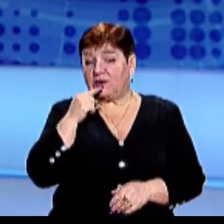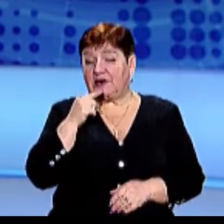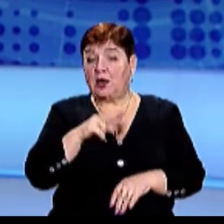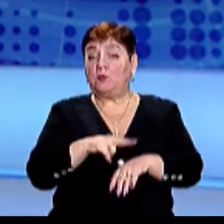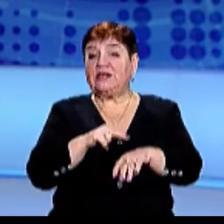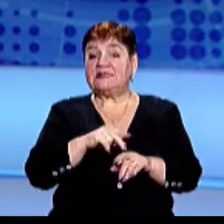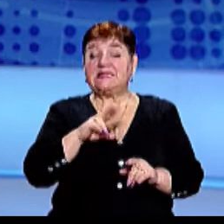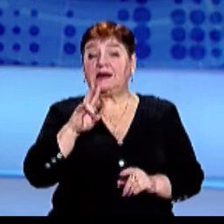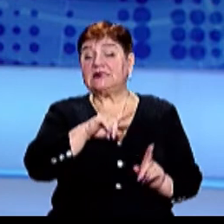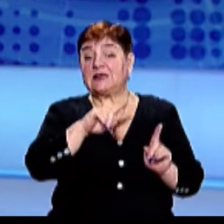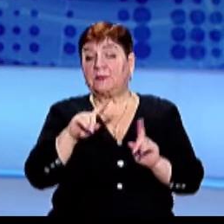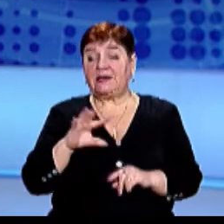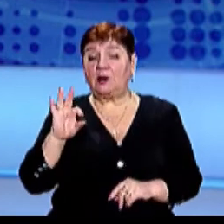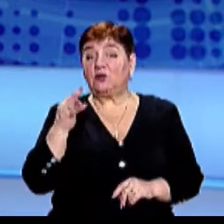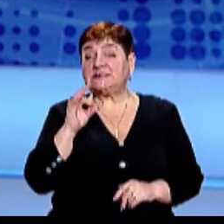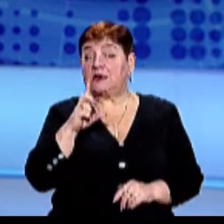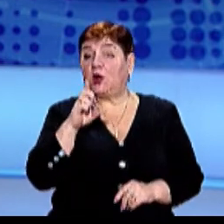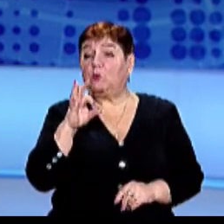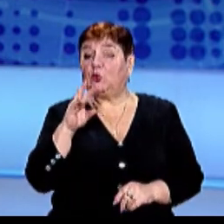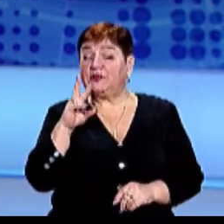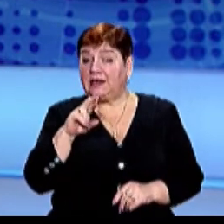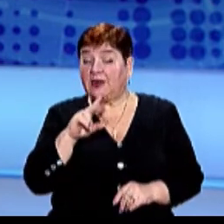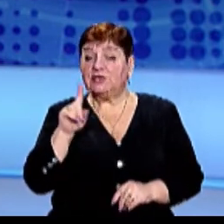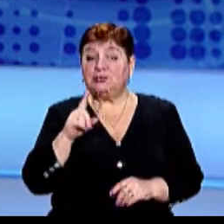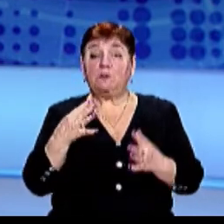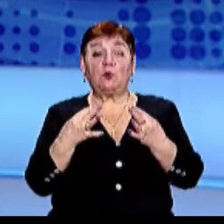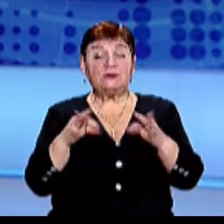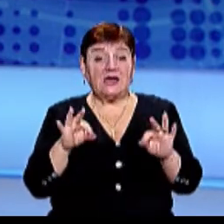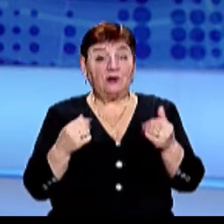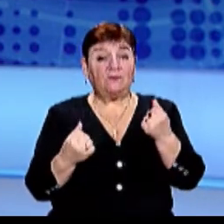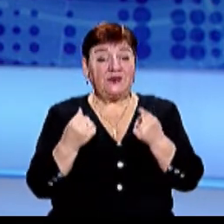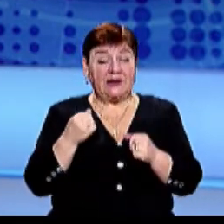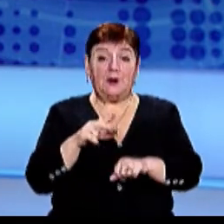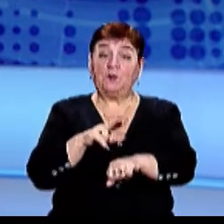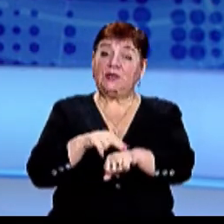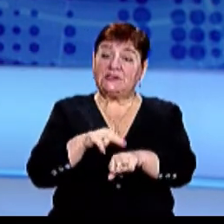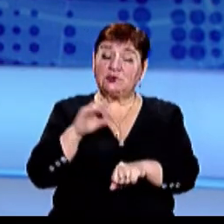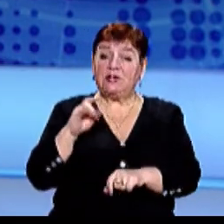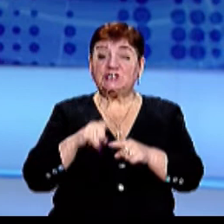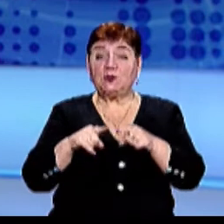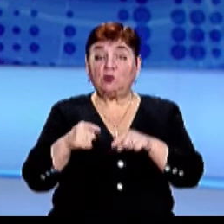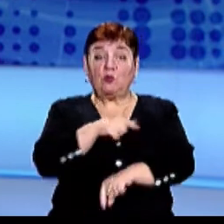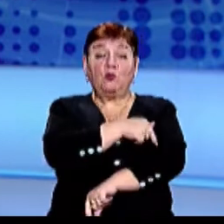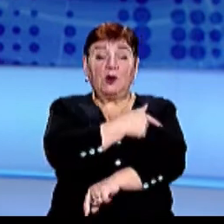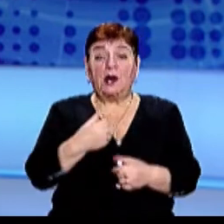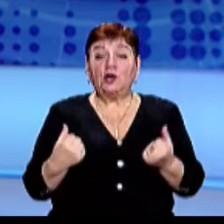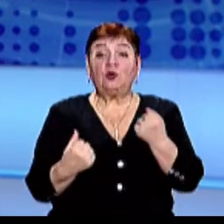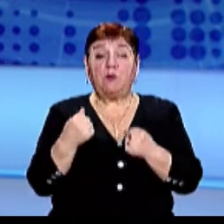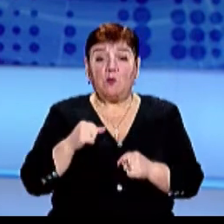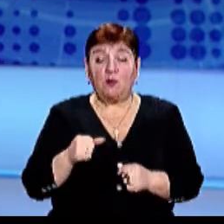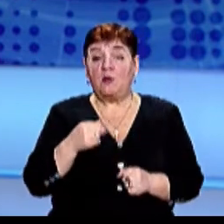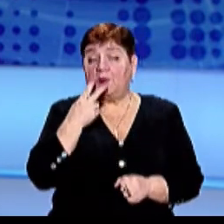патрульної поліції на Закарпатті Олександр Бодня Чи пропускають водії машини патрульних та швидкої допомоги, які їдуть на екстрені